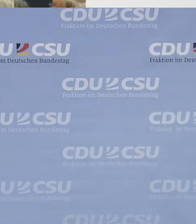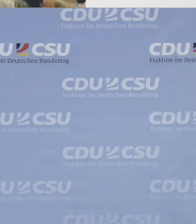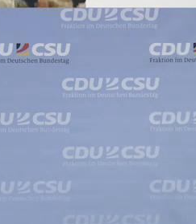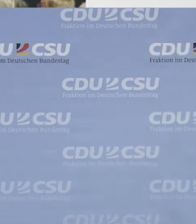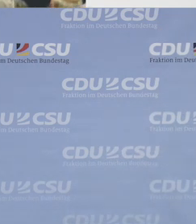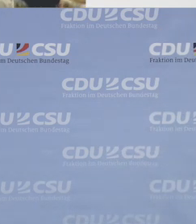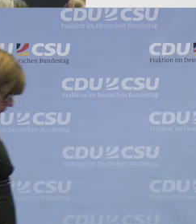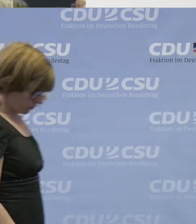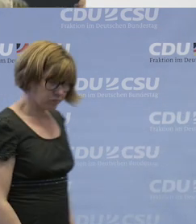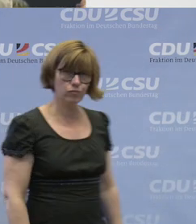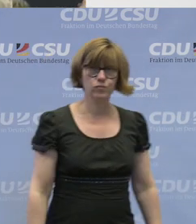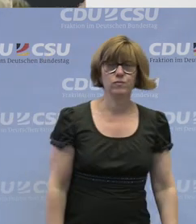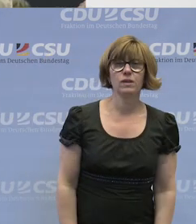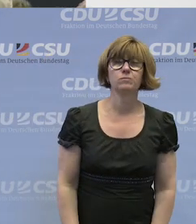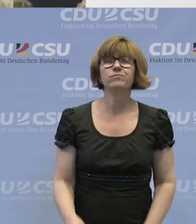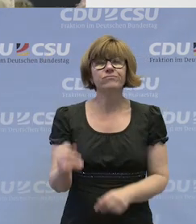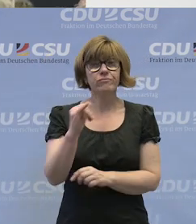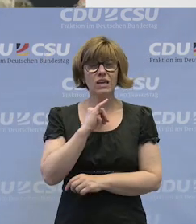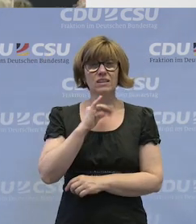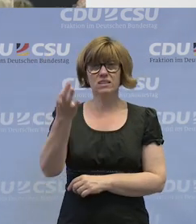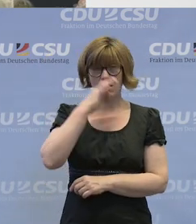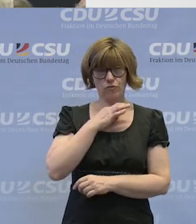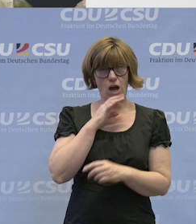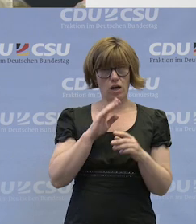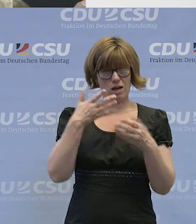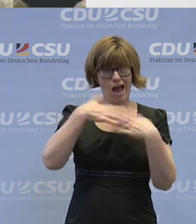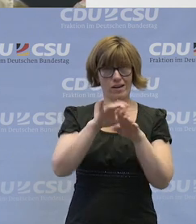jetzt ist eine spannende Frage aufgetreten,